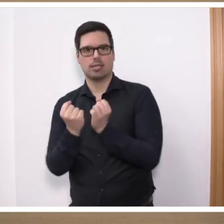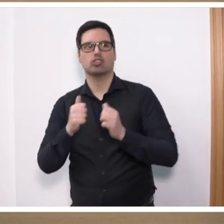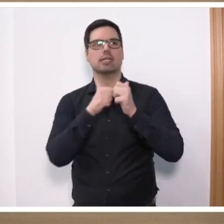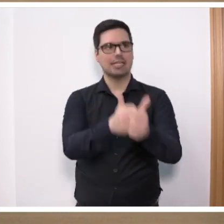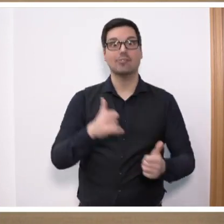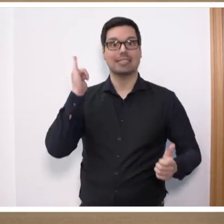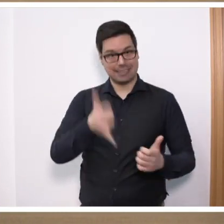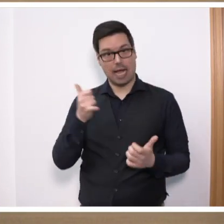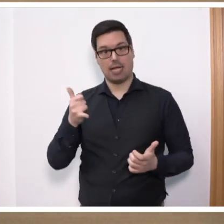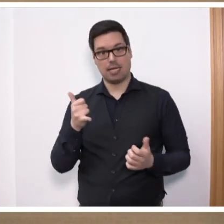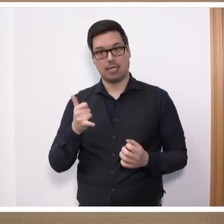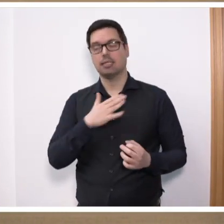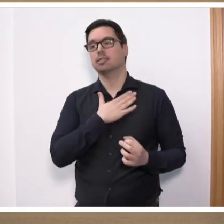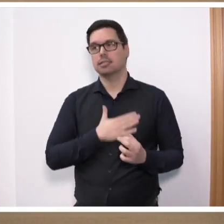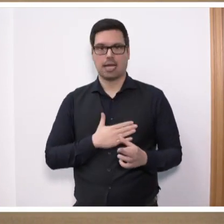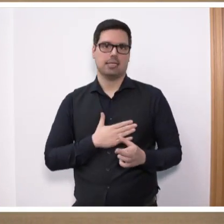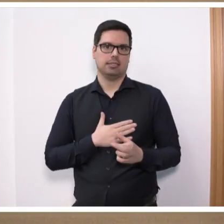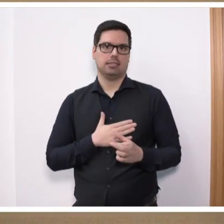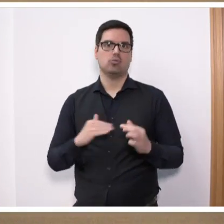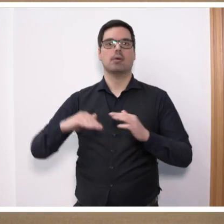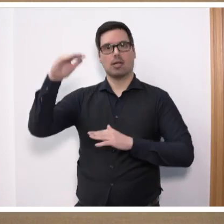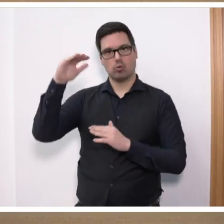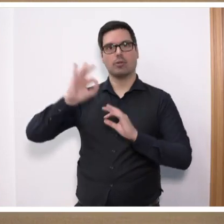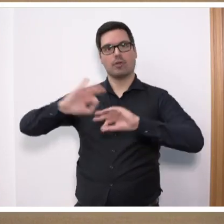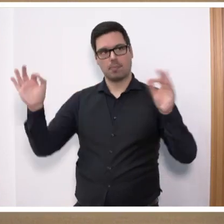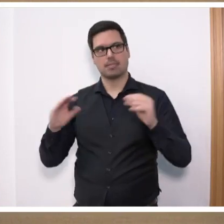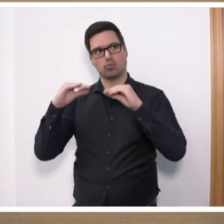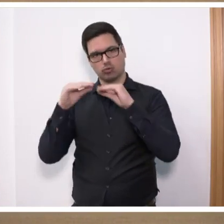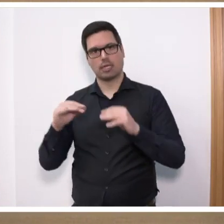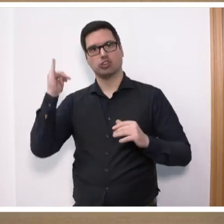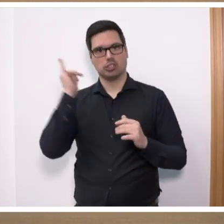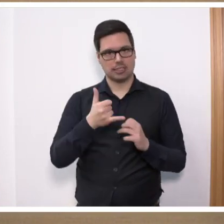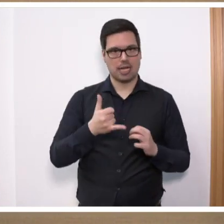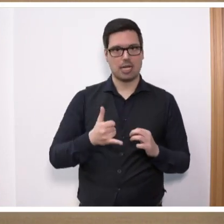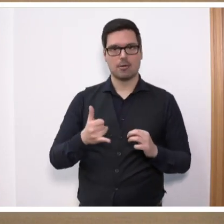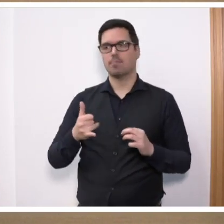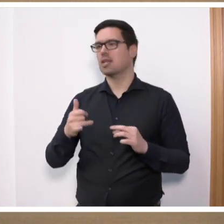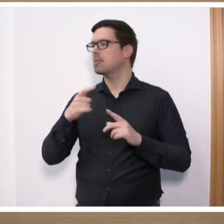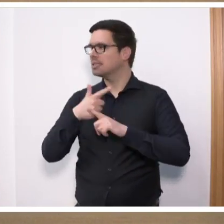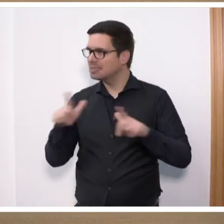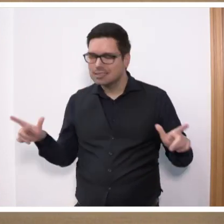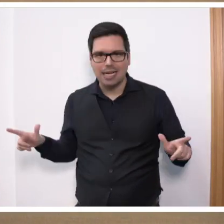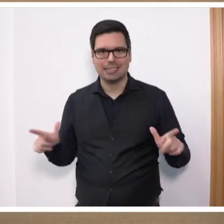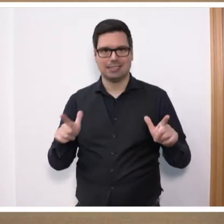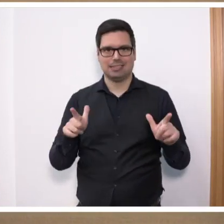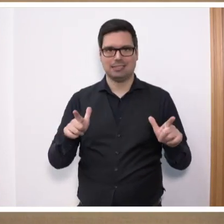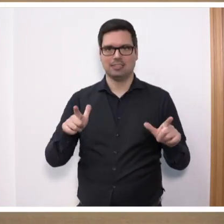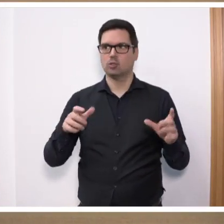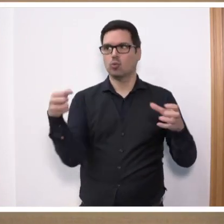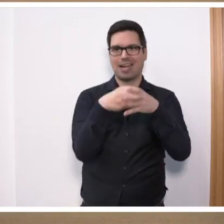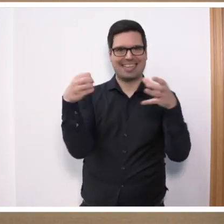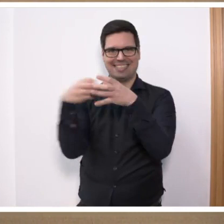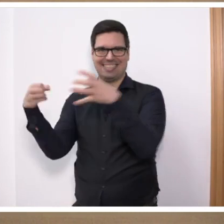Hinterbliebene. Gerne sind wir bereit, da über Erhöhungen und Verbesserungen zu reden. Aber ein entschiedenes Nein zur selektiver Besserstellung